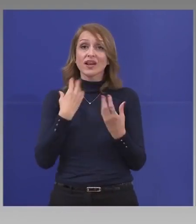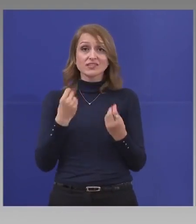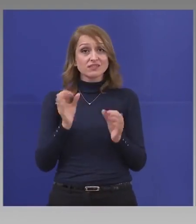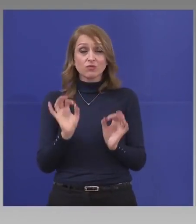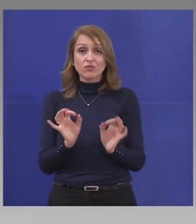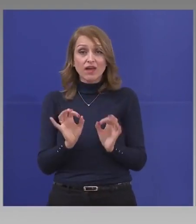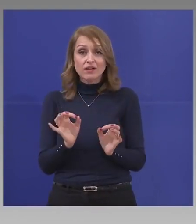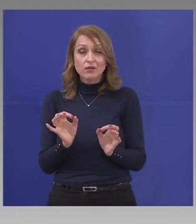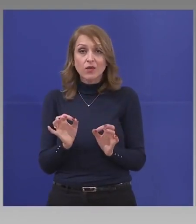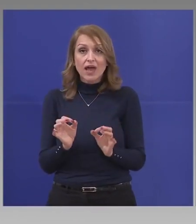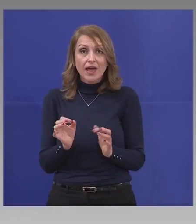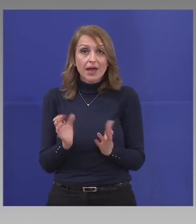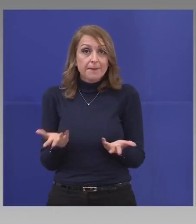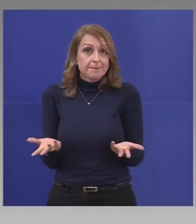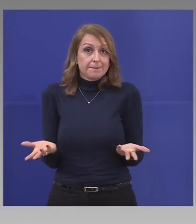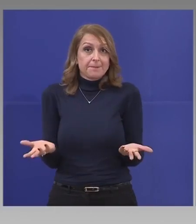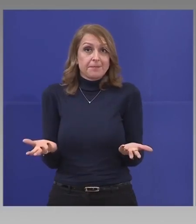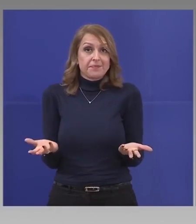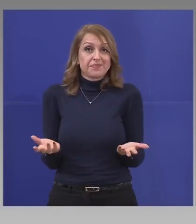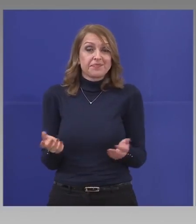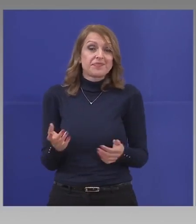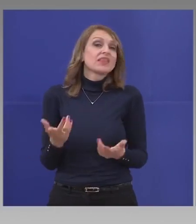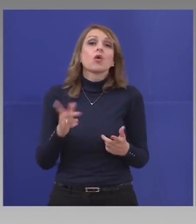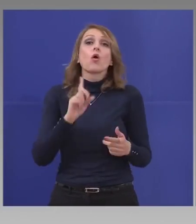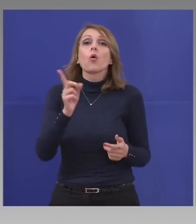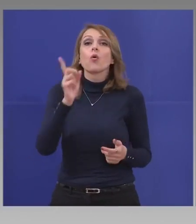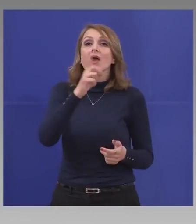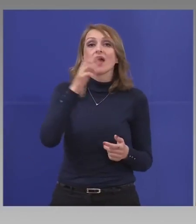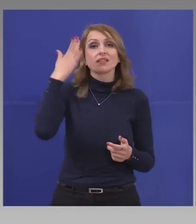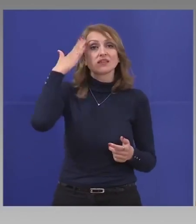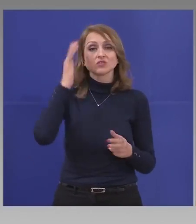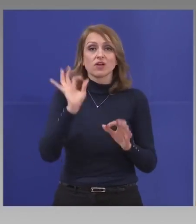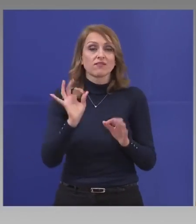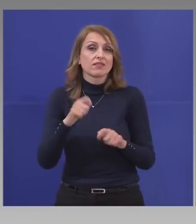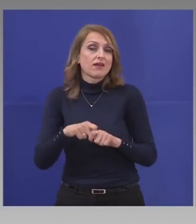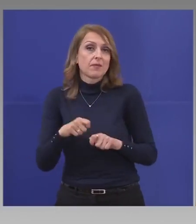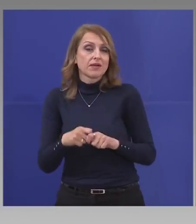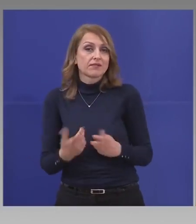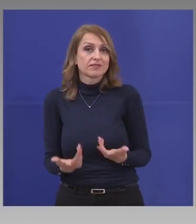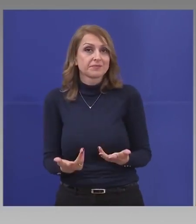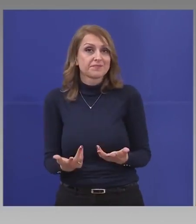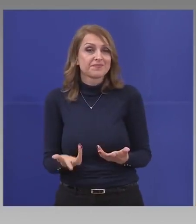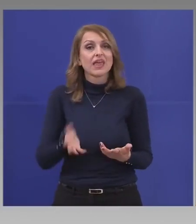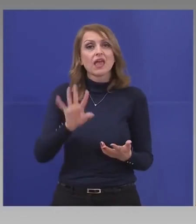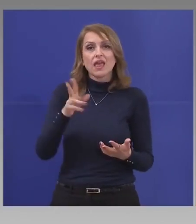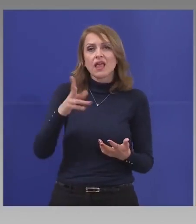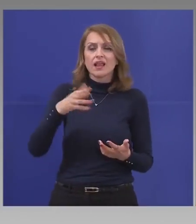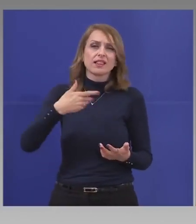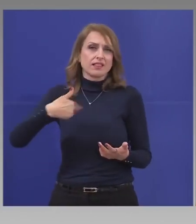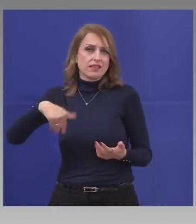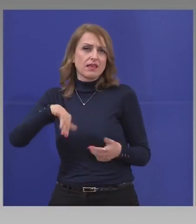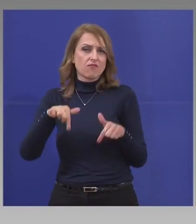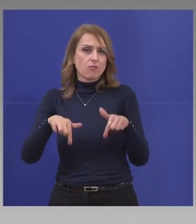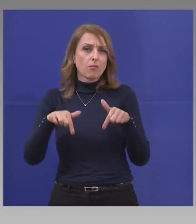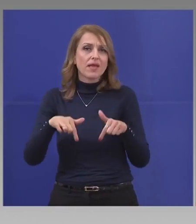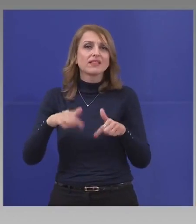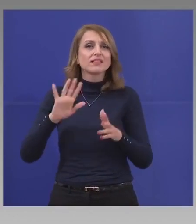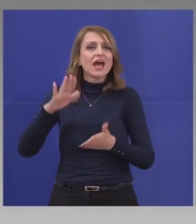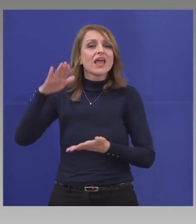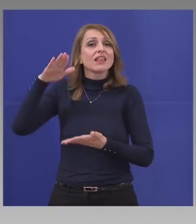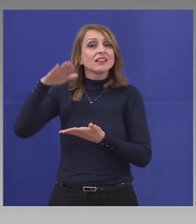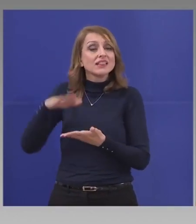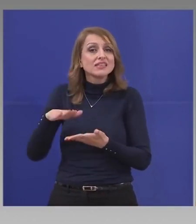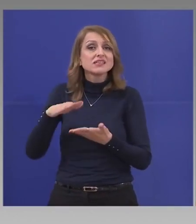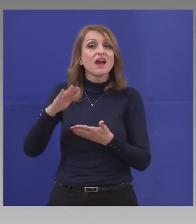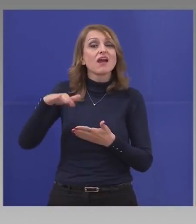изглежда. Коя държава функционира по този начин? Или ние в момента сме с най-низкият външен дъл. Аз